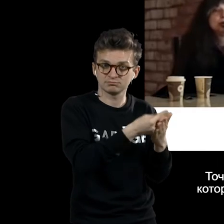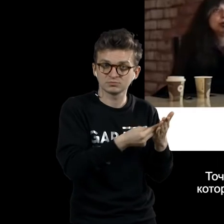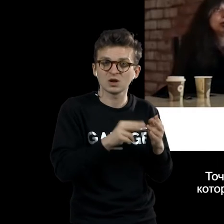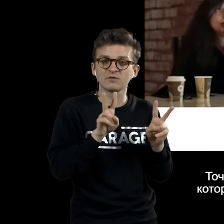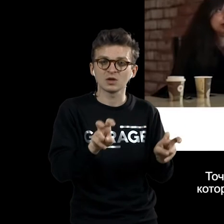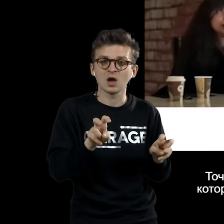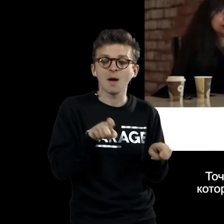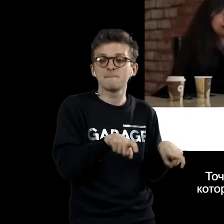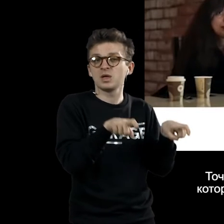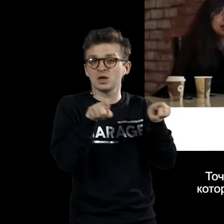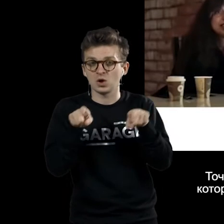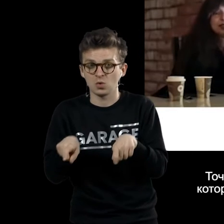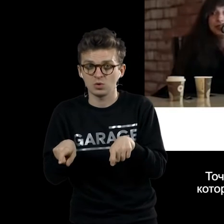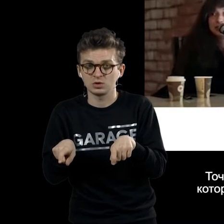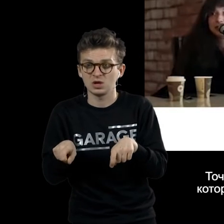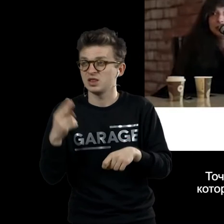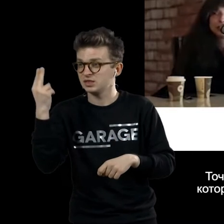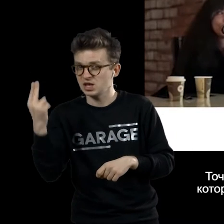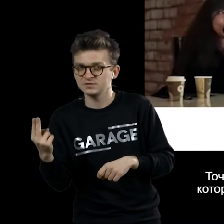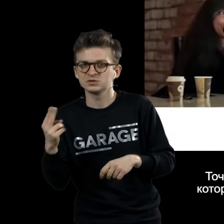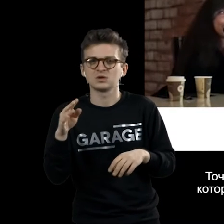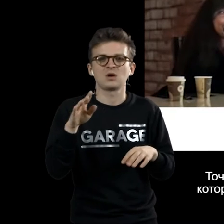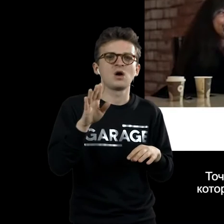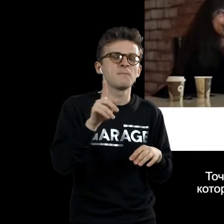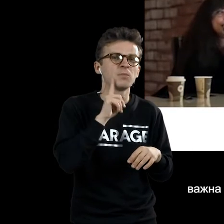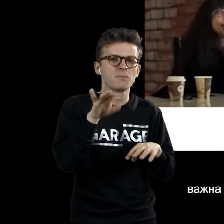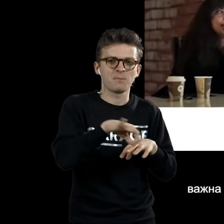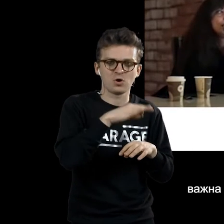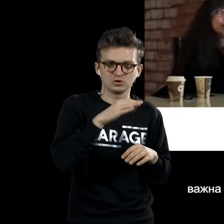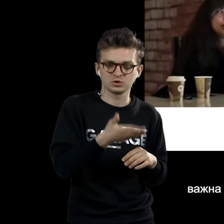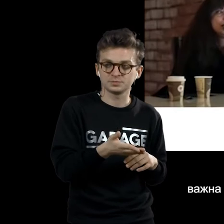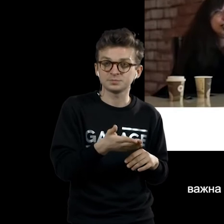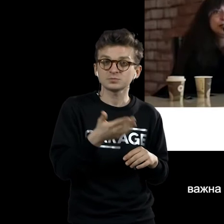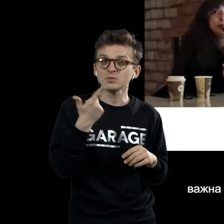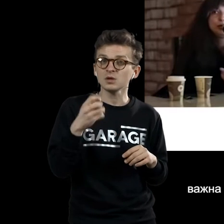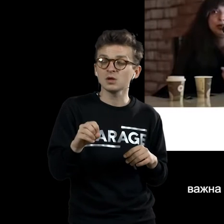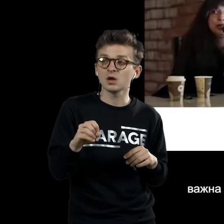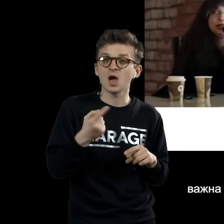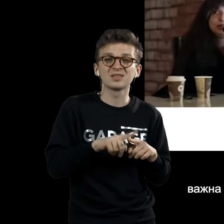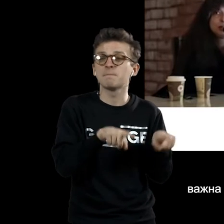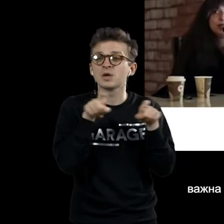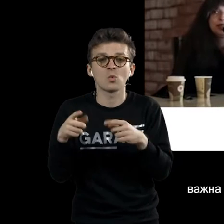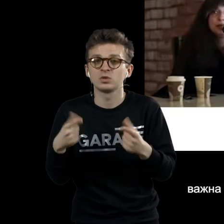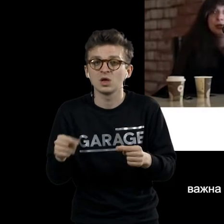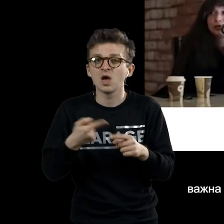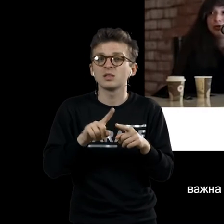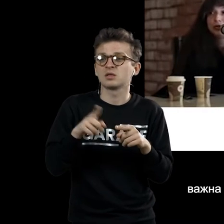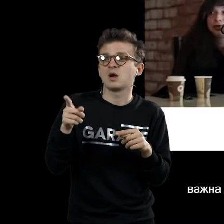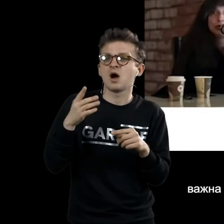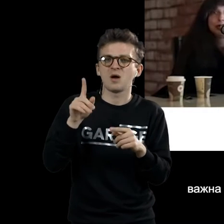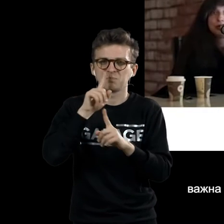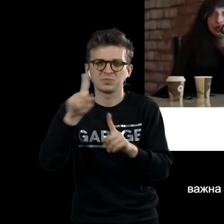называется «Переход от девственницы к новобрачной», где этот переход, эта трансформация